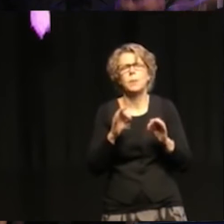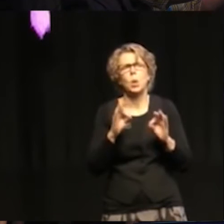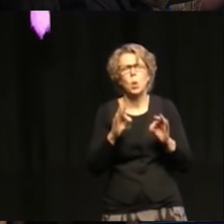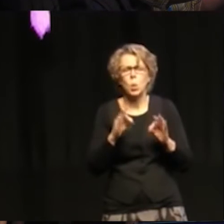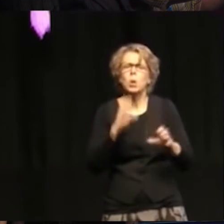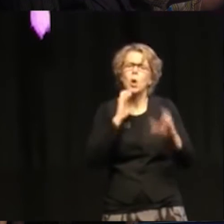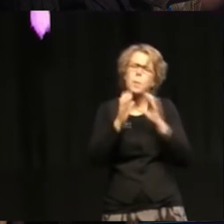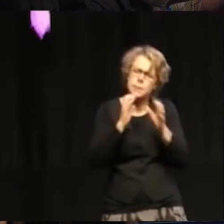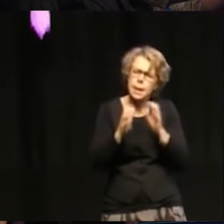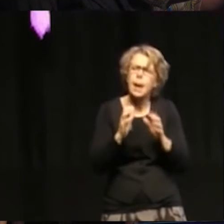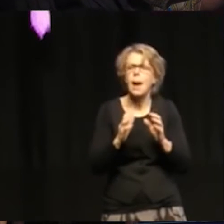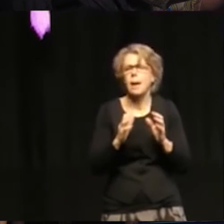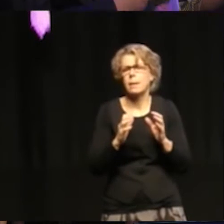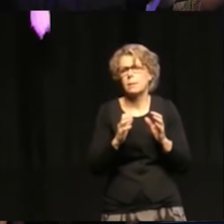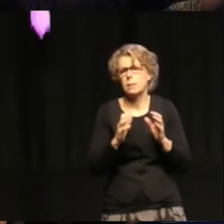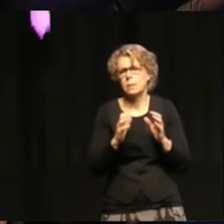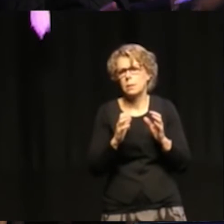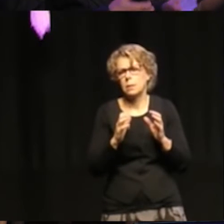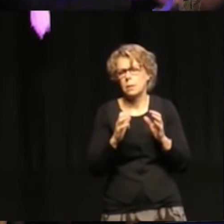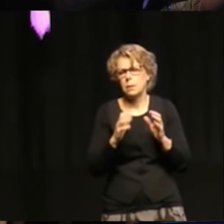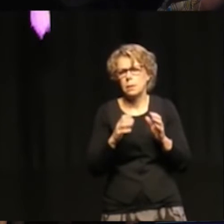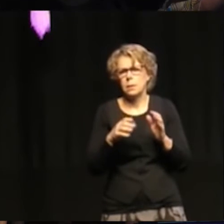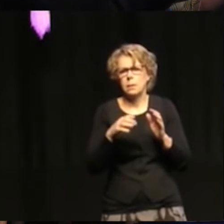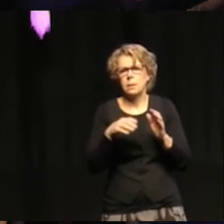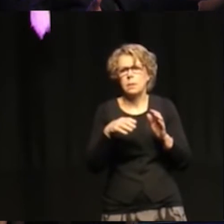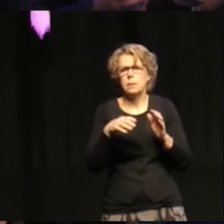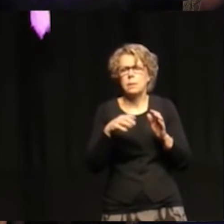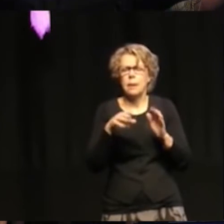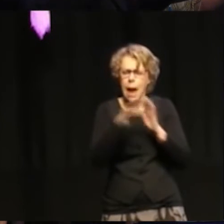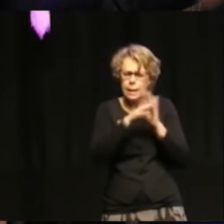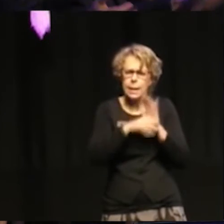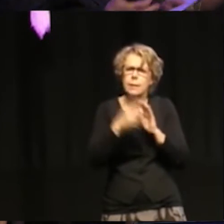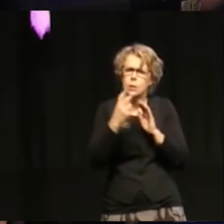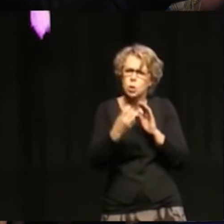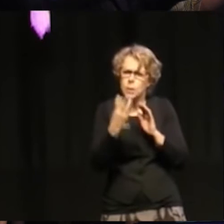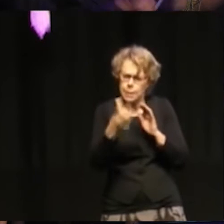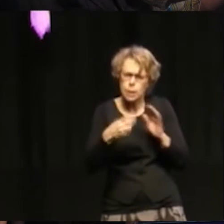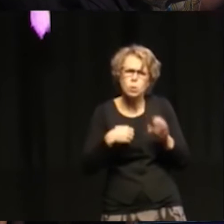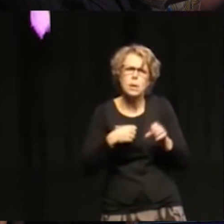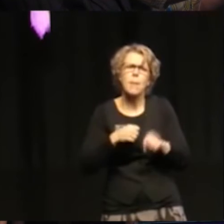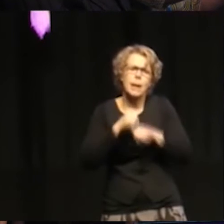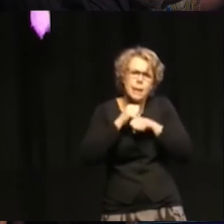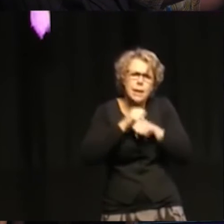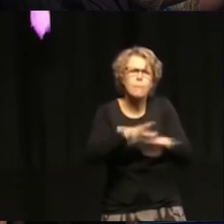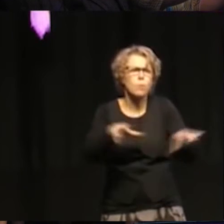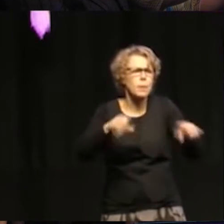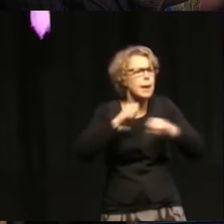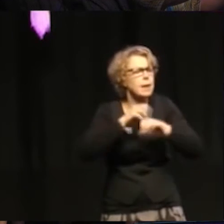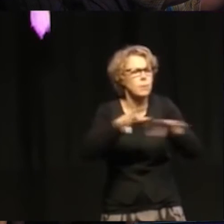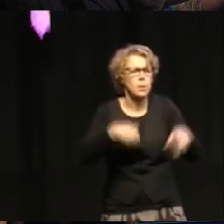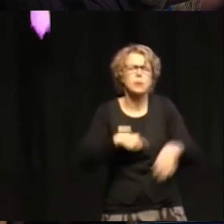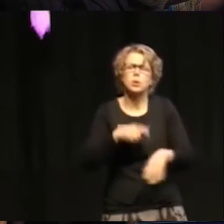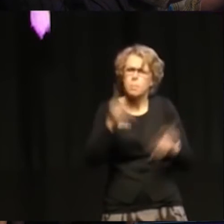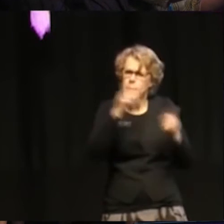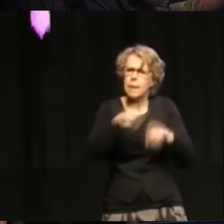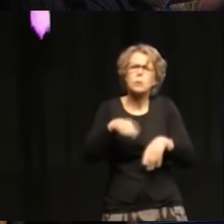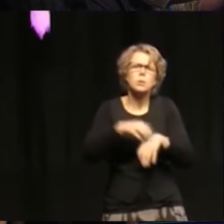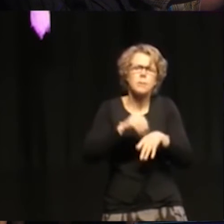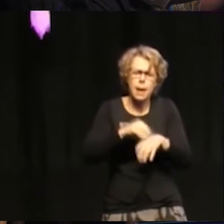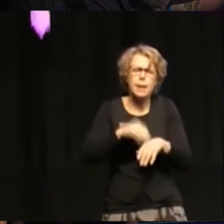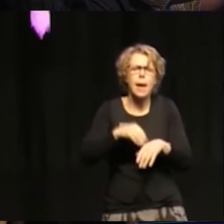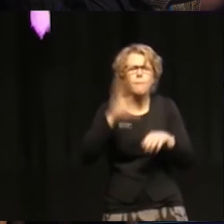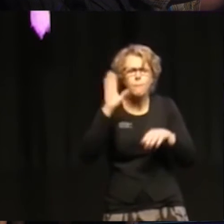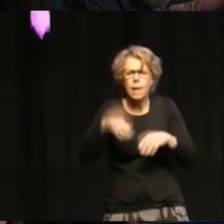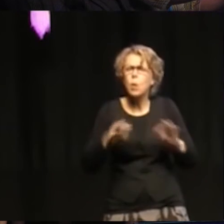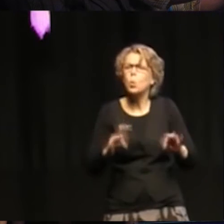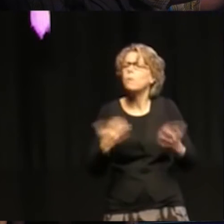kommunicerar. Agenda 21. Hur ska man kommunicera fram där så att folk i Sverige vet att vad det här rör så att det inte bara